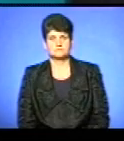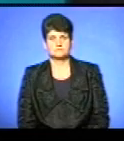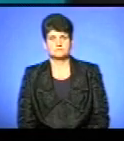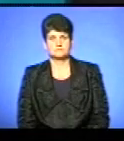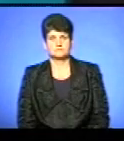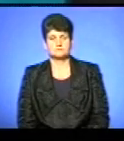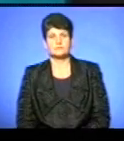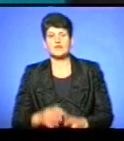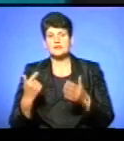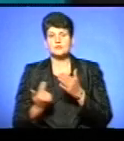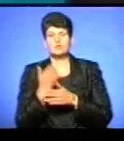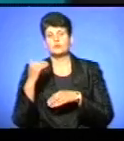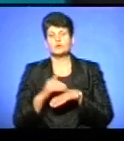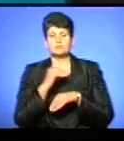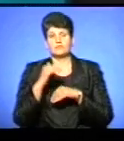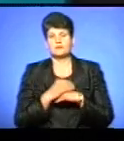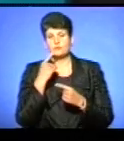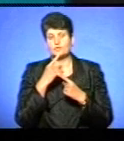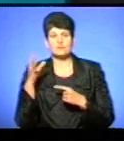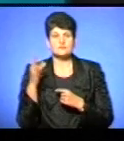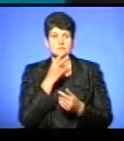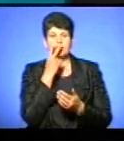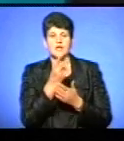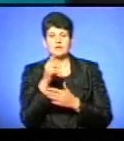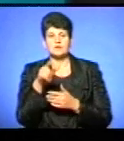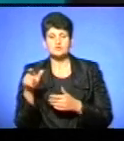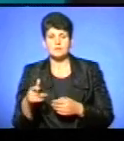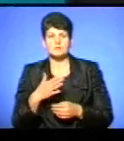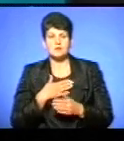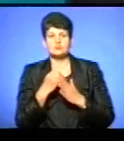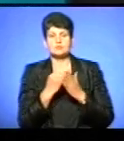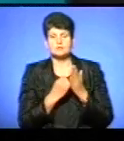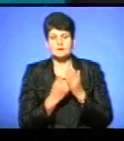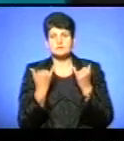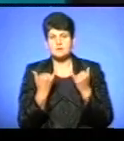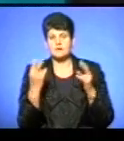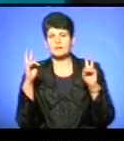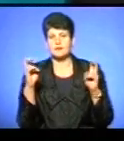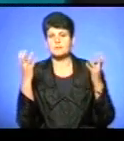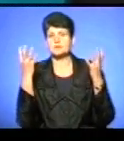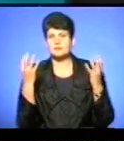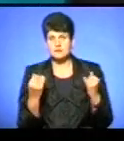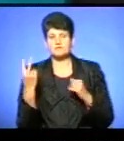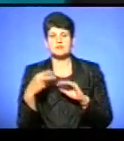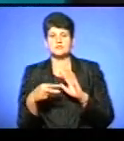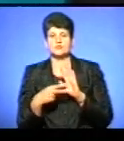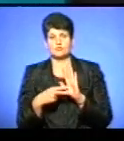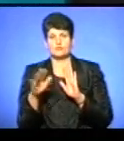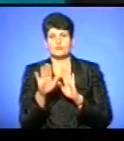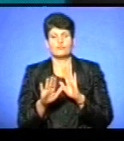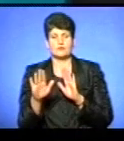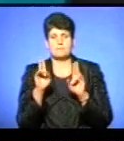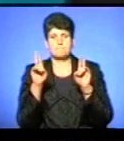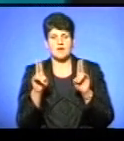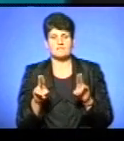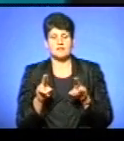І знову доброго вечора, кажу усім глядачам нашого каналу, у прямому ефірі програма «Тема дня». З 27 вересня правила